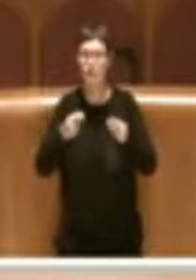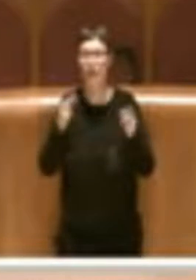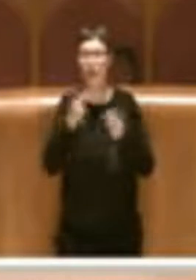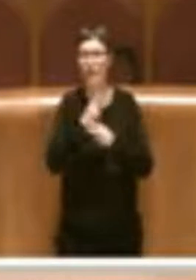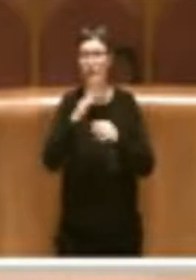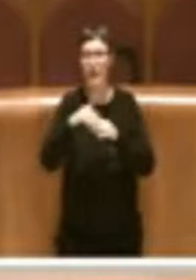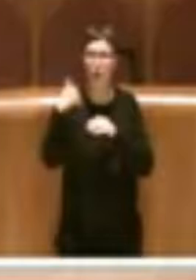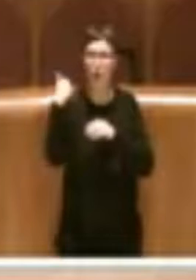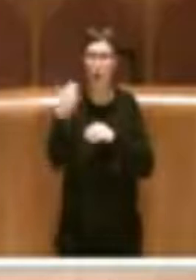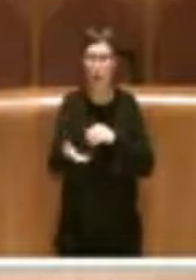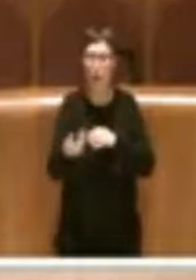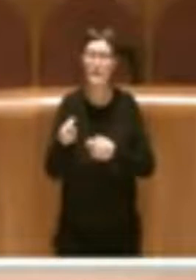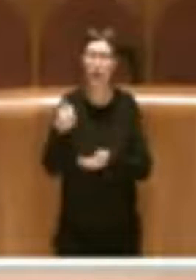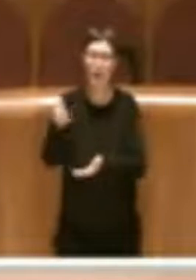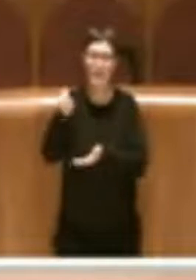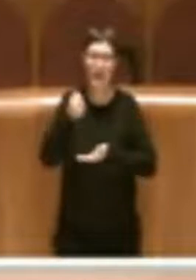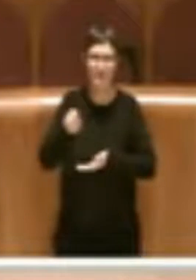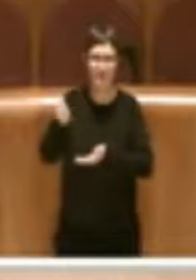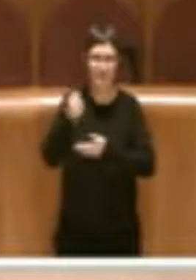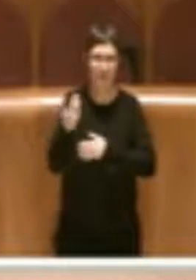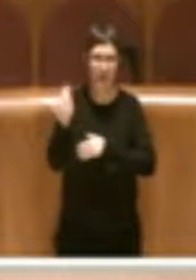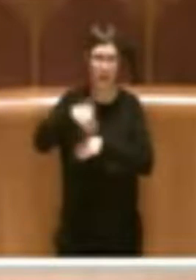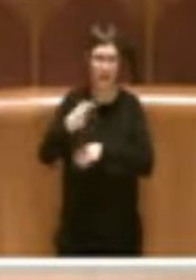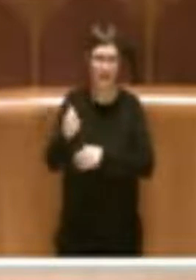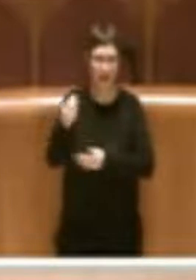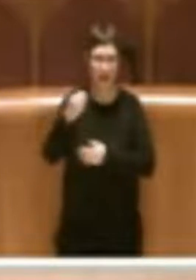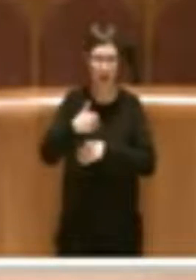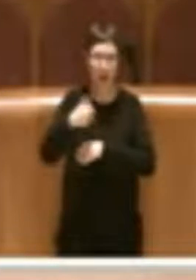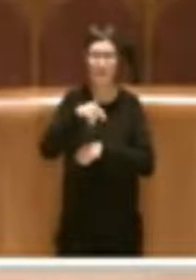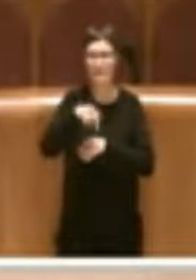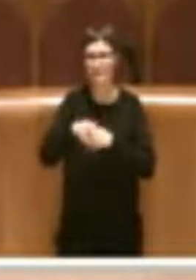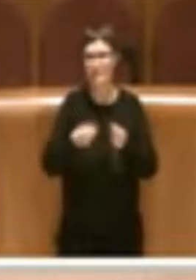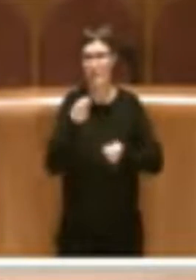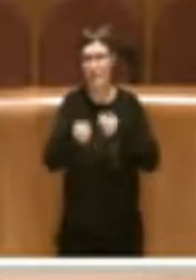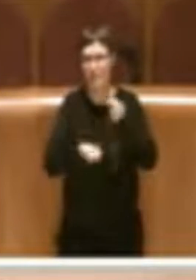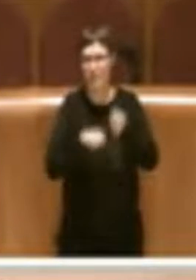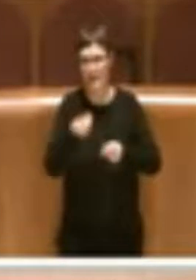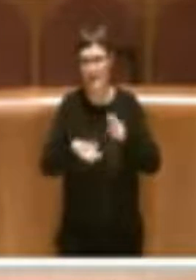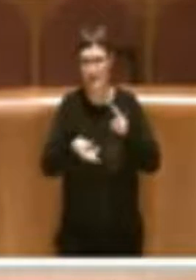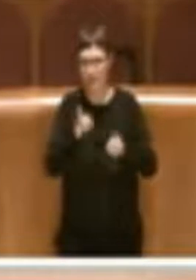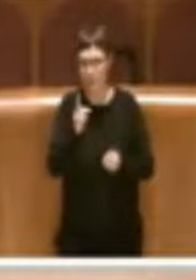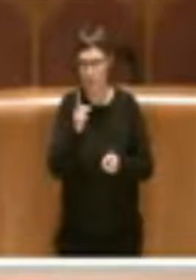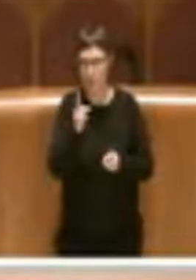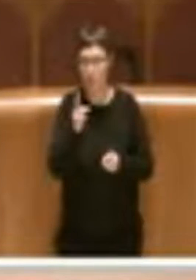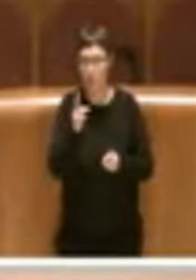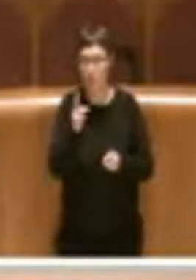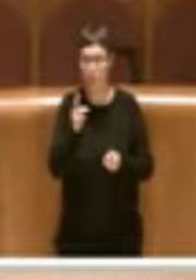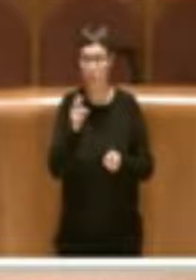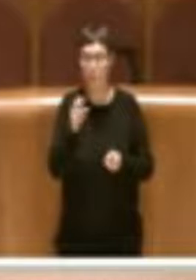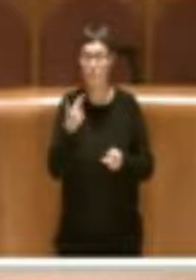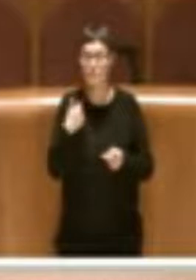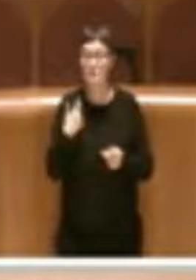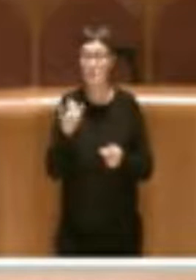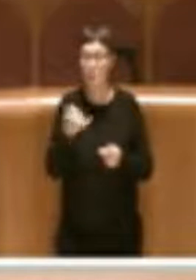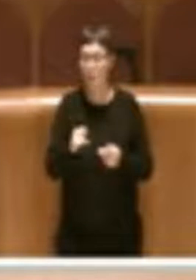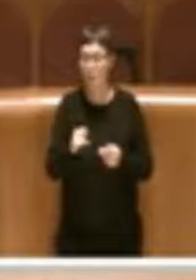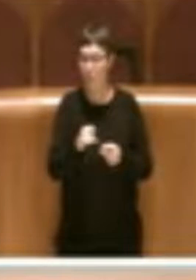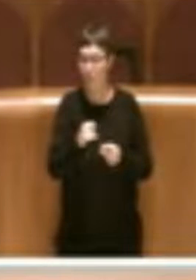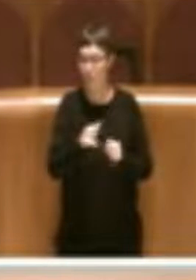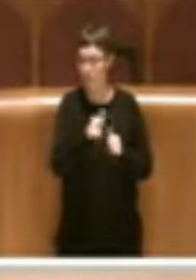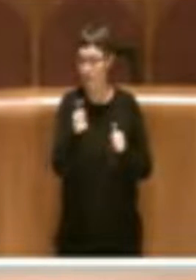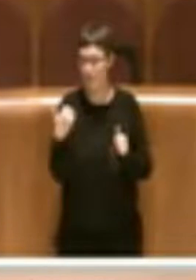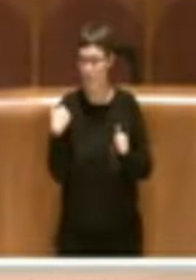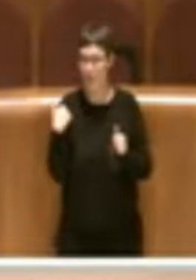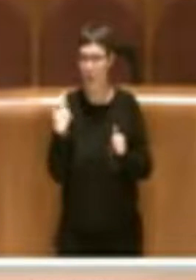che sono poco più di un milione di euro l'anno. Nell'ultimo anno sono stati investiti tre milioni e mezzo